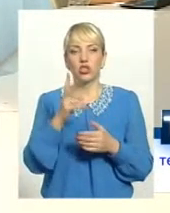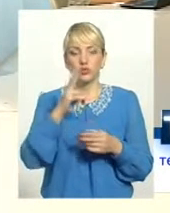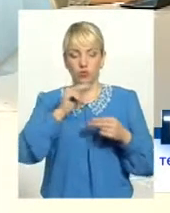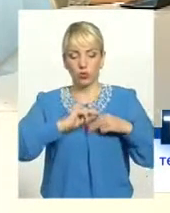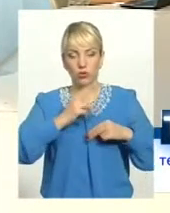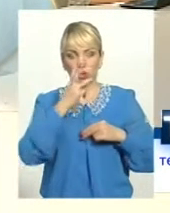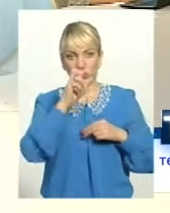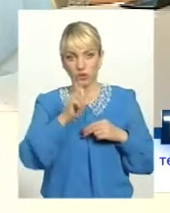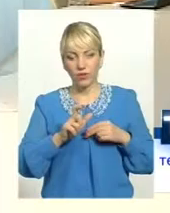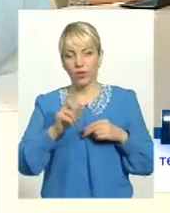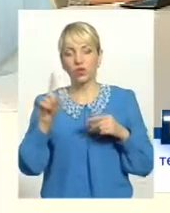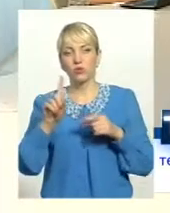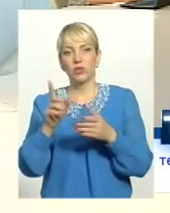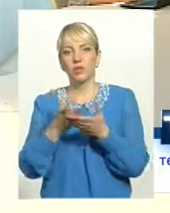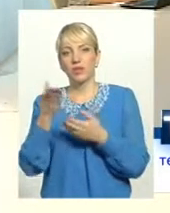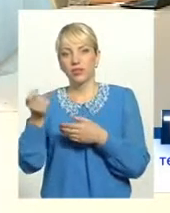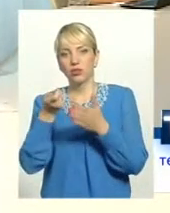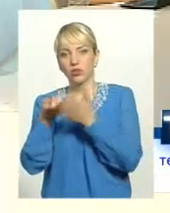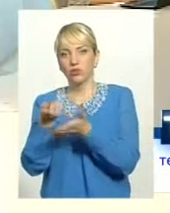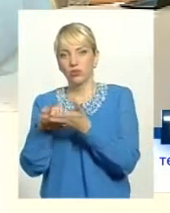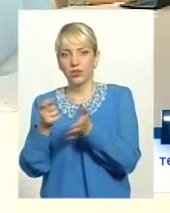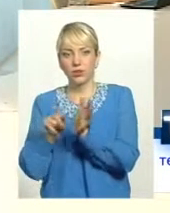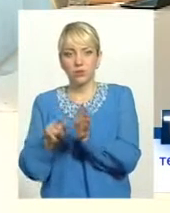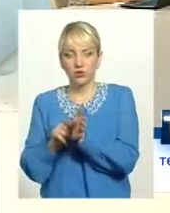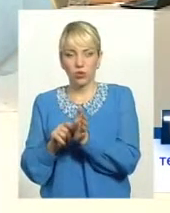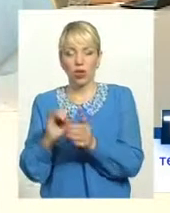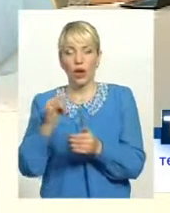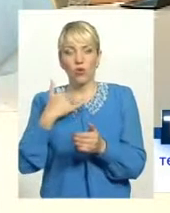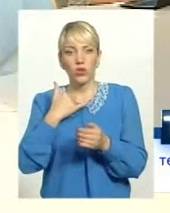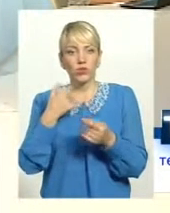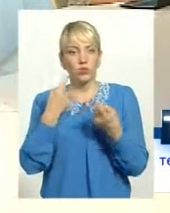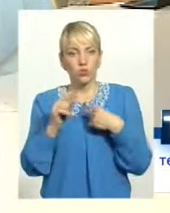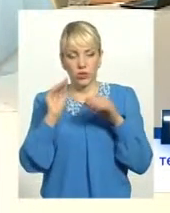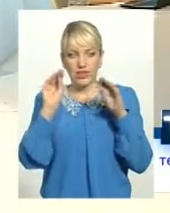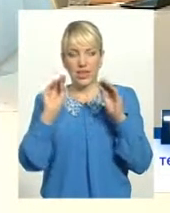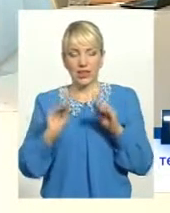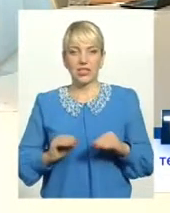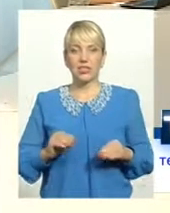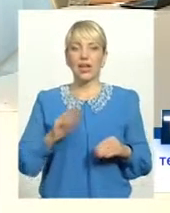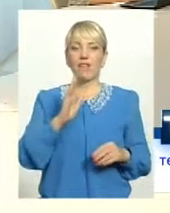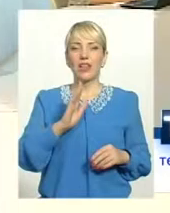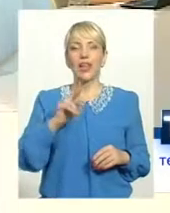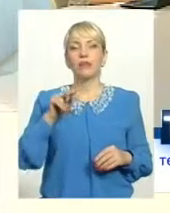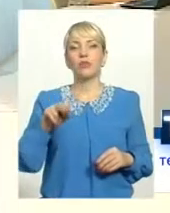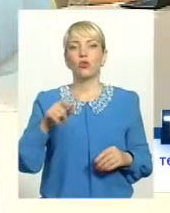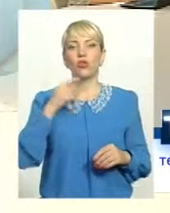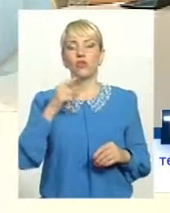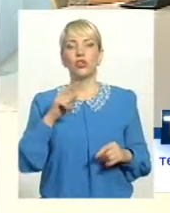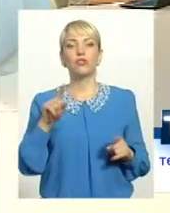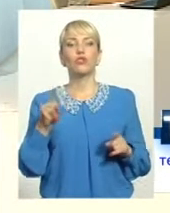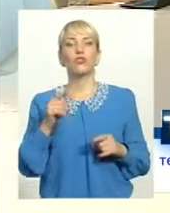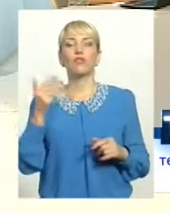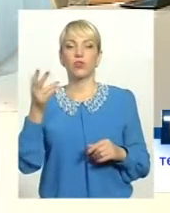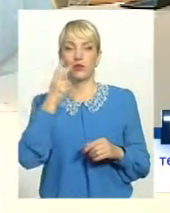сформується. Але в нас ж зовсім інша статистика. От Валерій Петрович говорив про те, що вони бачать, як